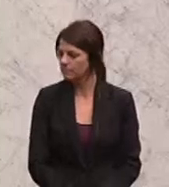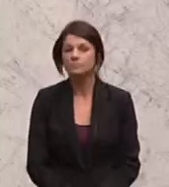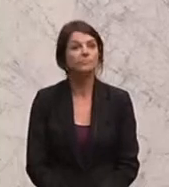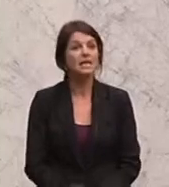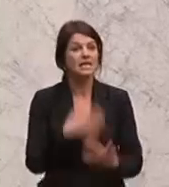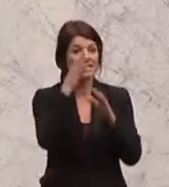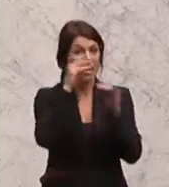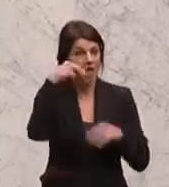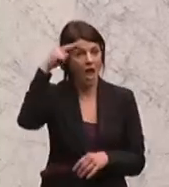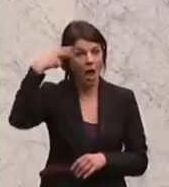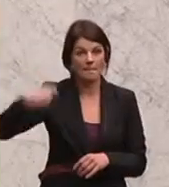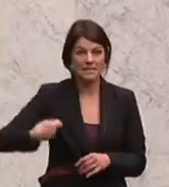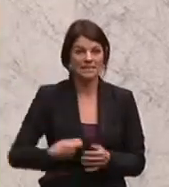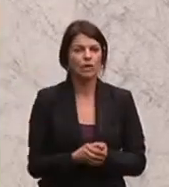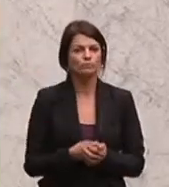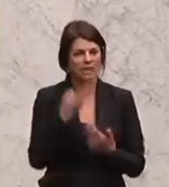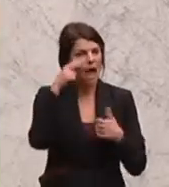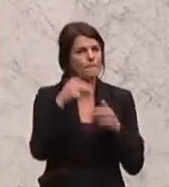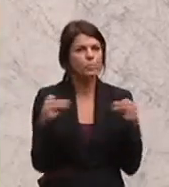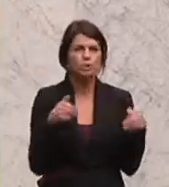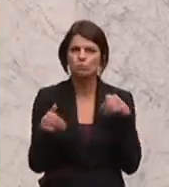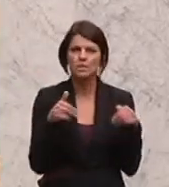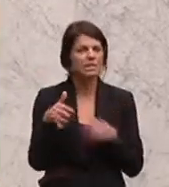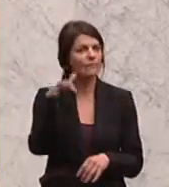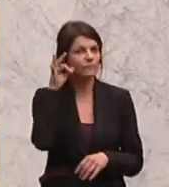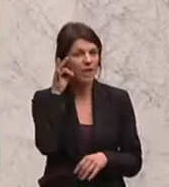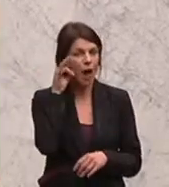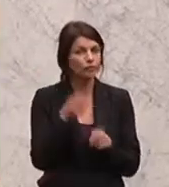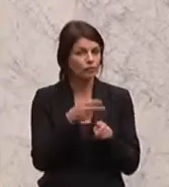Der Budgetsprecher Bodkoschek von den Freiheitlichen ist nun an Bord.